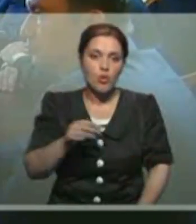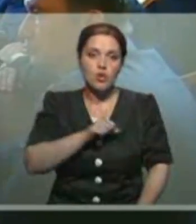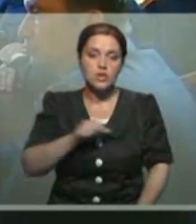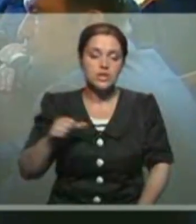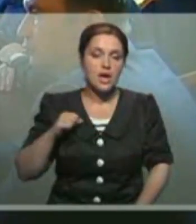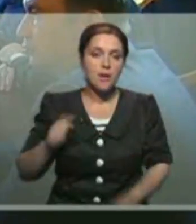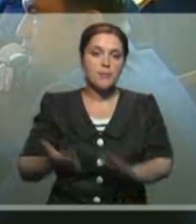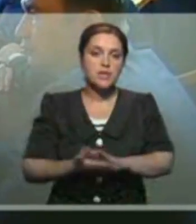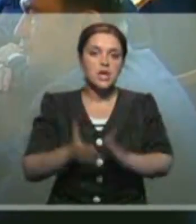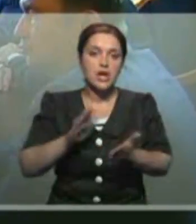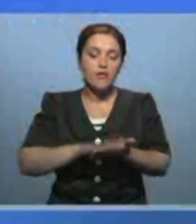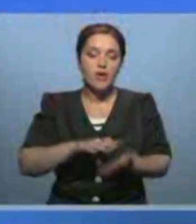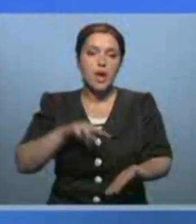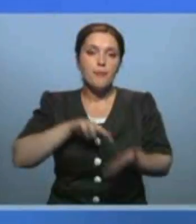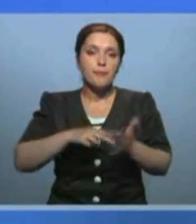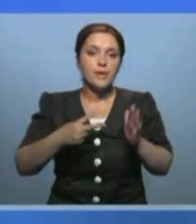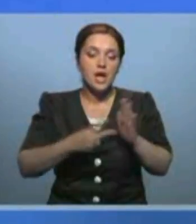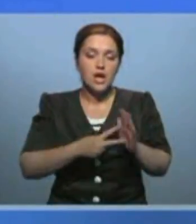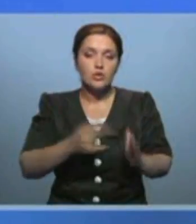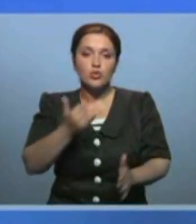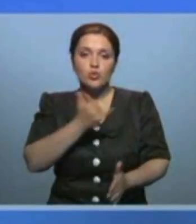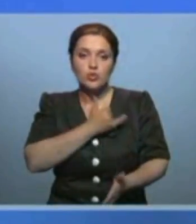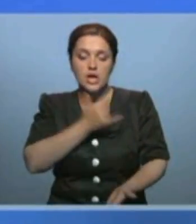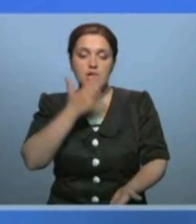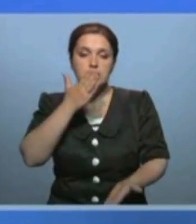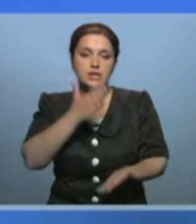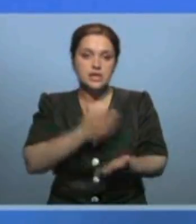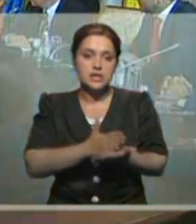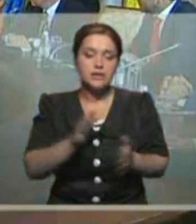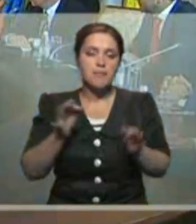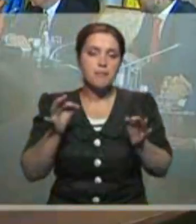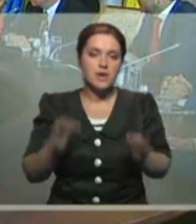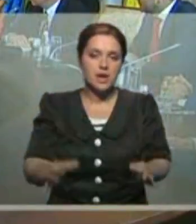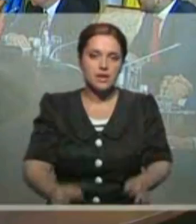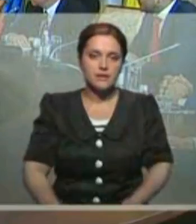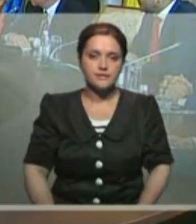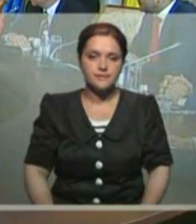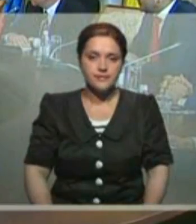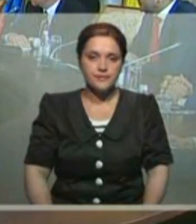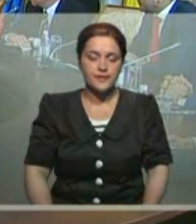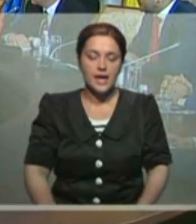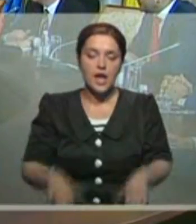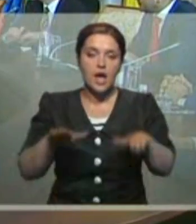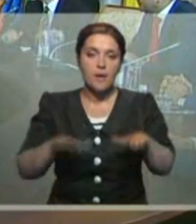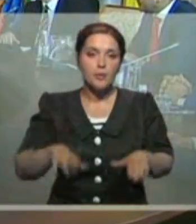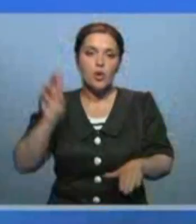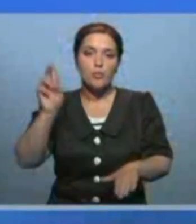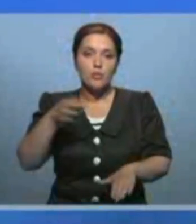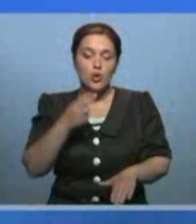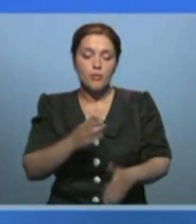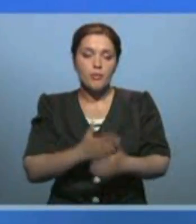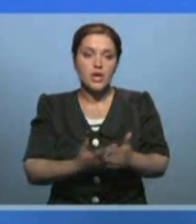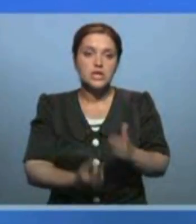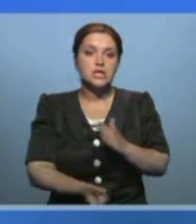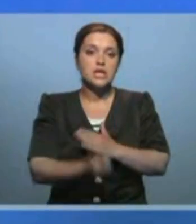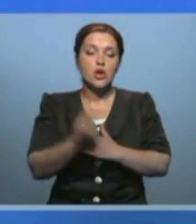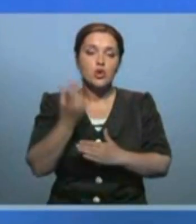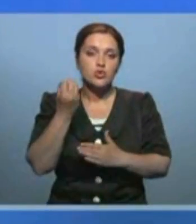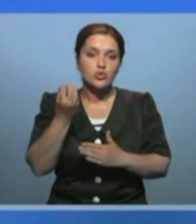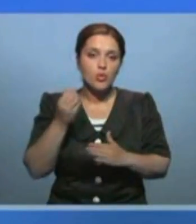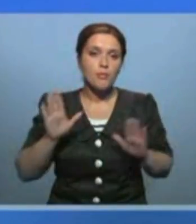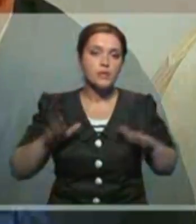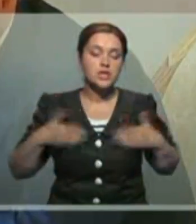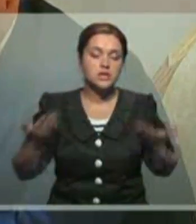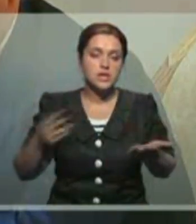договора, цель наша, задачи поставлены, они правильные. И здесь же в Боровом рождается еще одно предложение. Президент